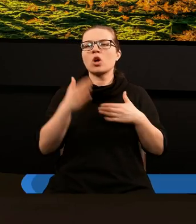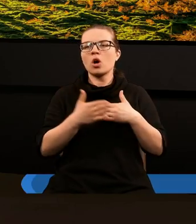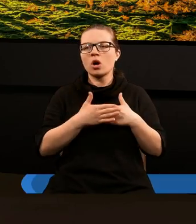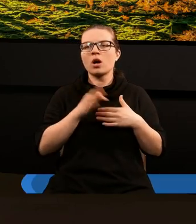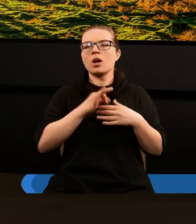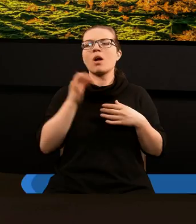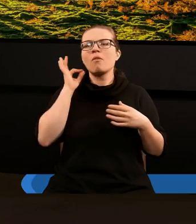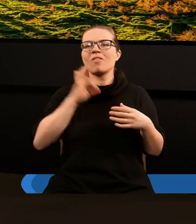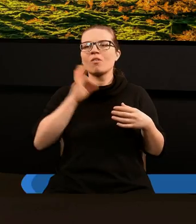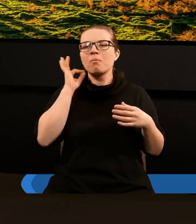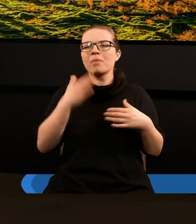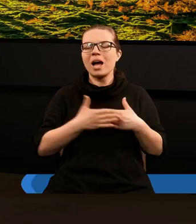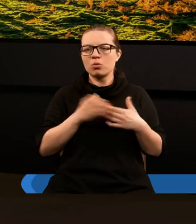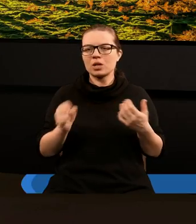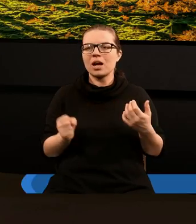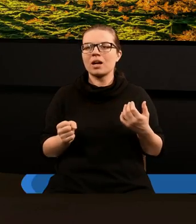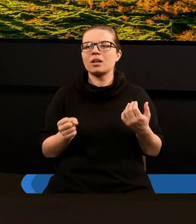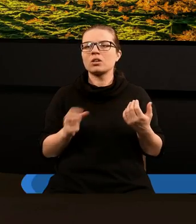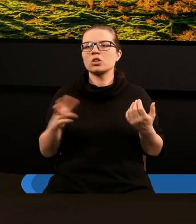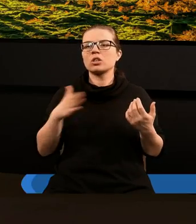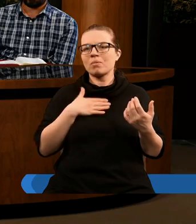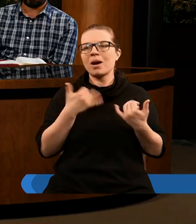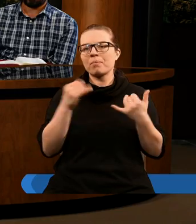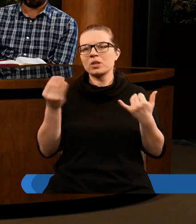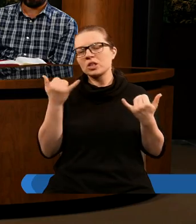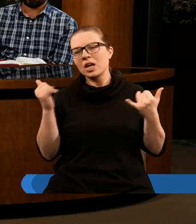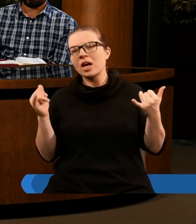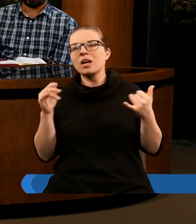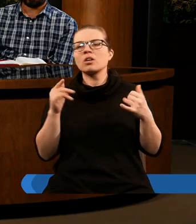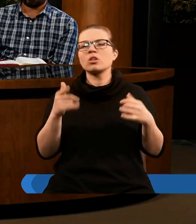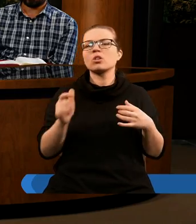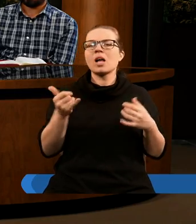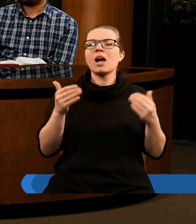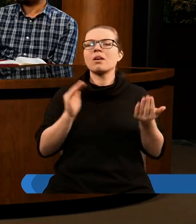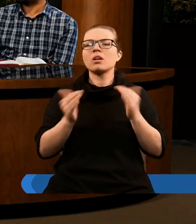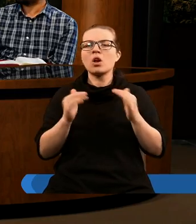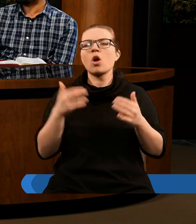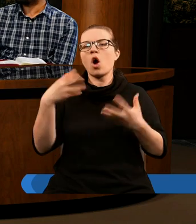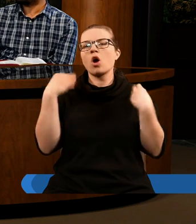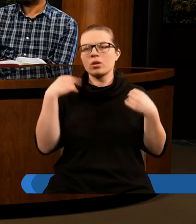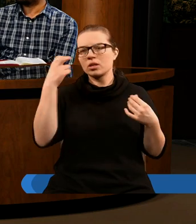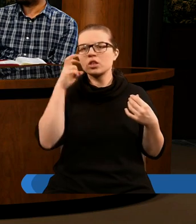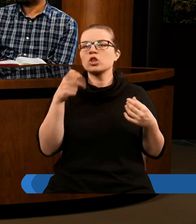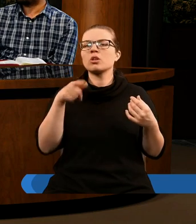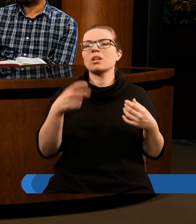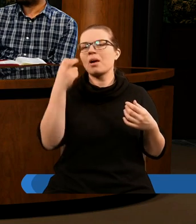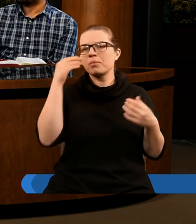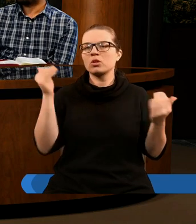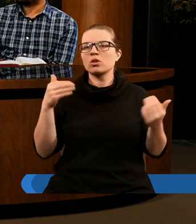swojej żony albo swojego męża. Czy mamy jeszcze jakieś szczegóły odnośnie tego, w jaki sposób otrzymać pieczęć lub czym